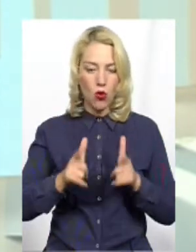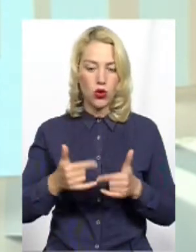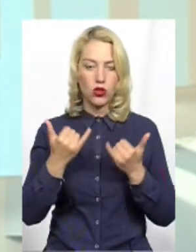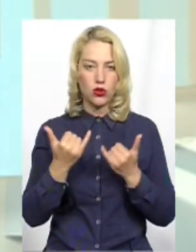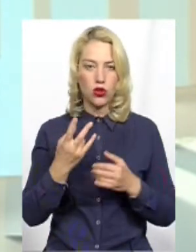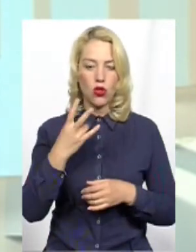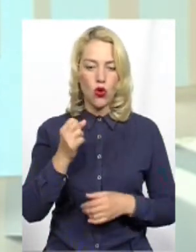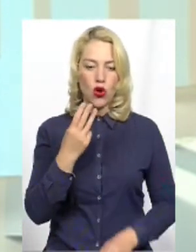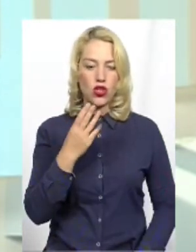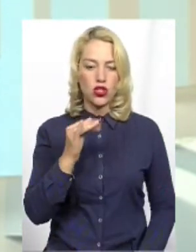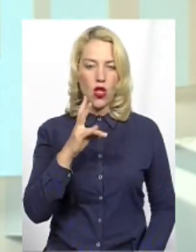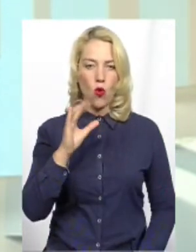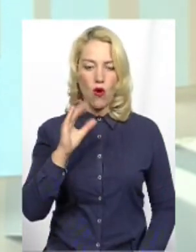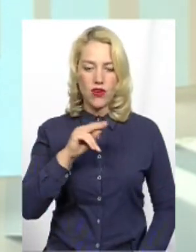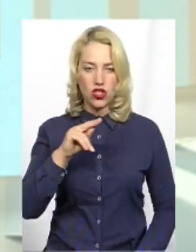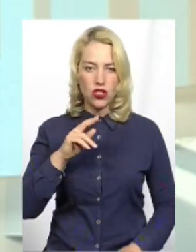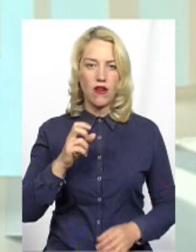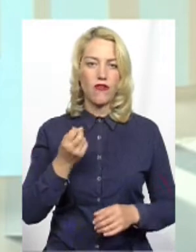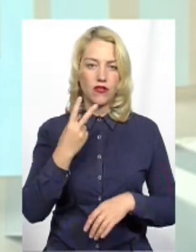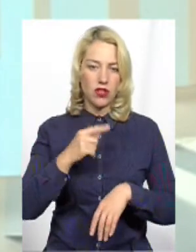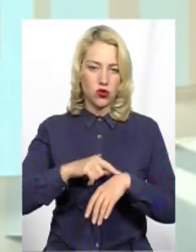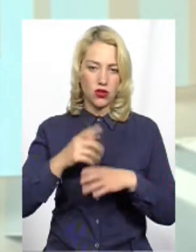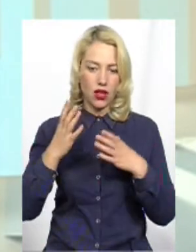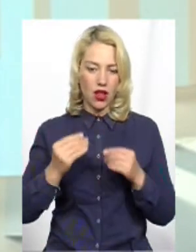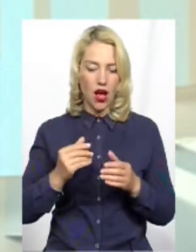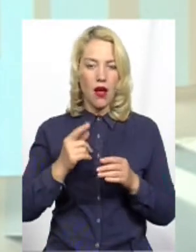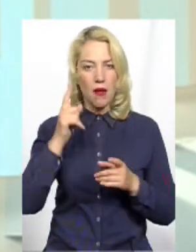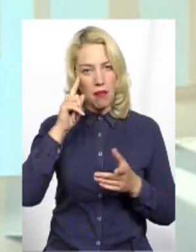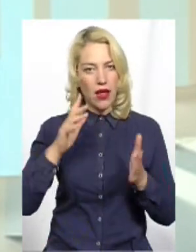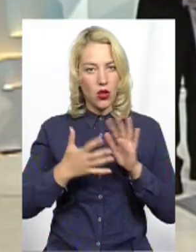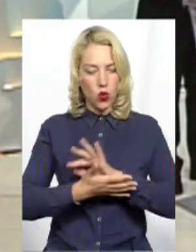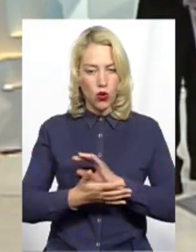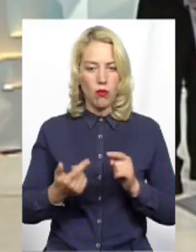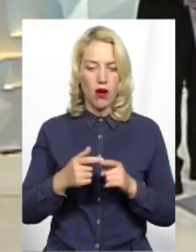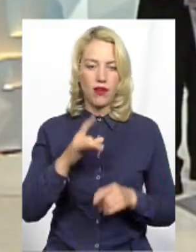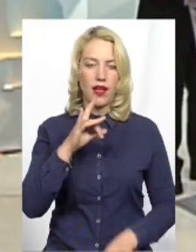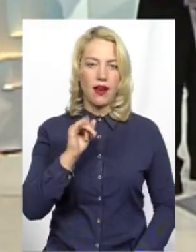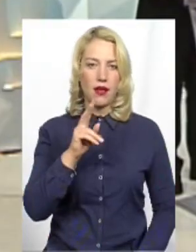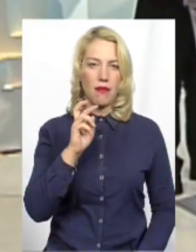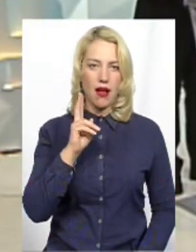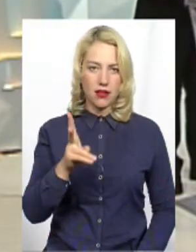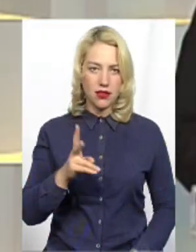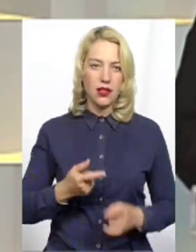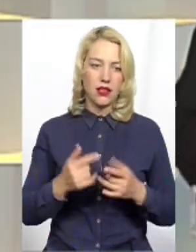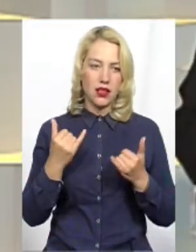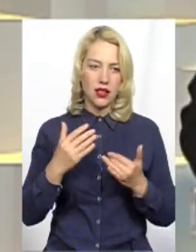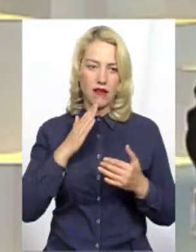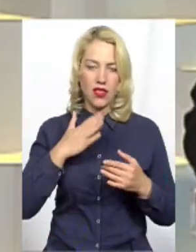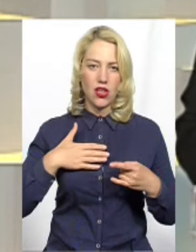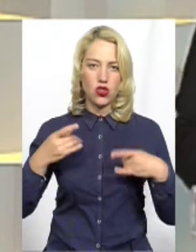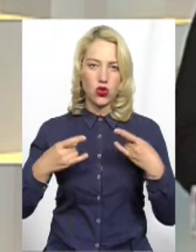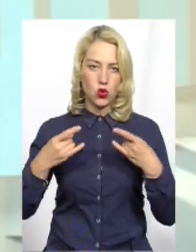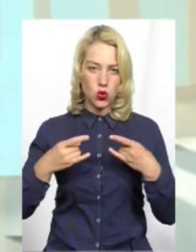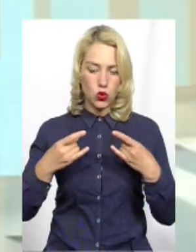півдні. Андрій Шенькович передумав, тож спілкуємося сьогодні із двома. І Юрій Рибак вже у нашій студії. Вітаю. Добрий вечір.